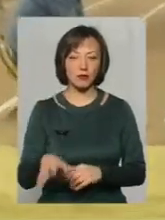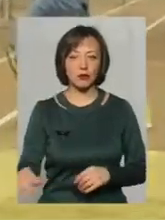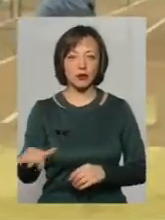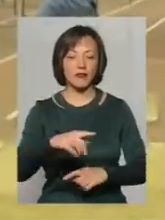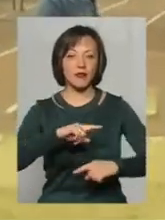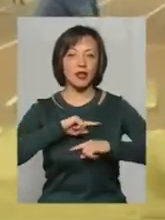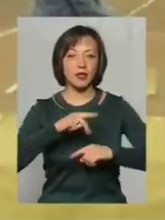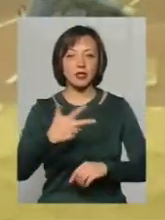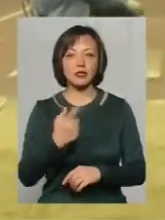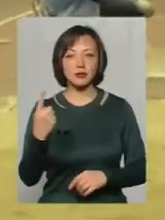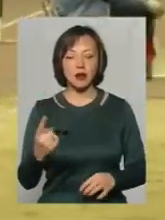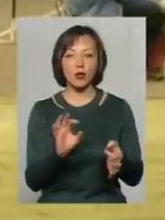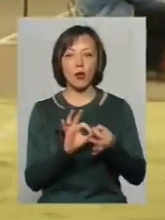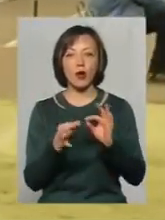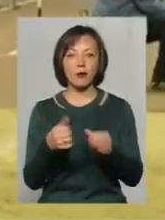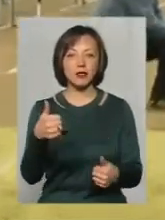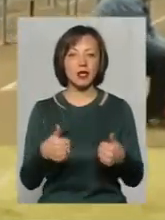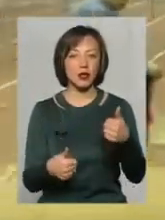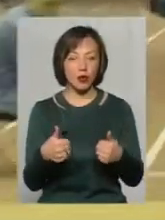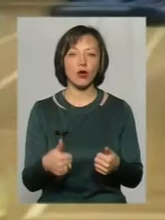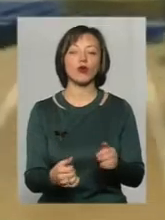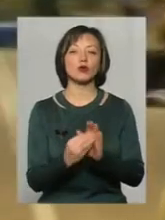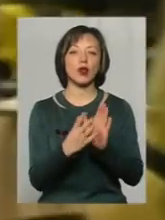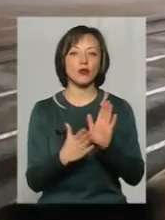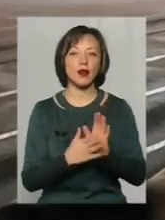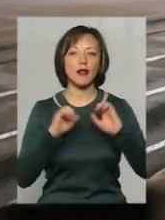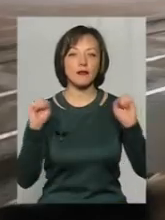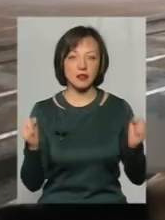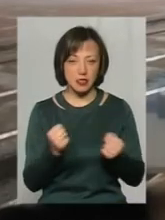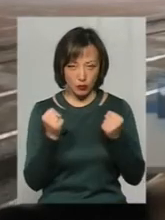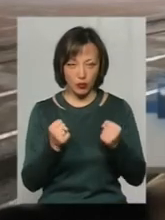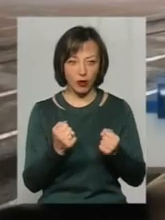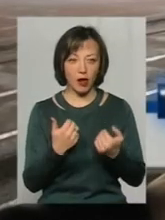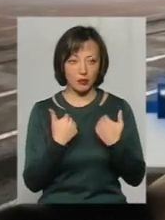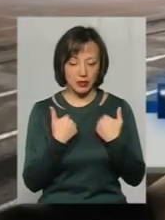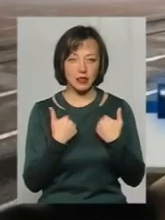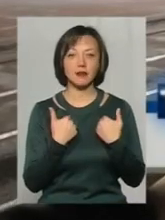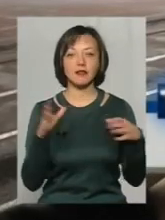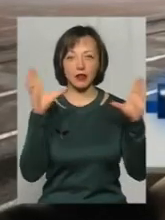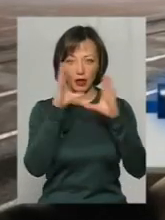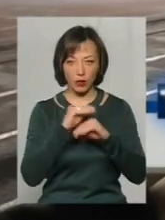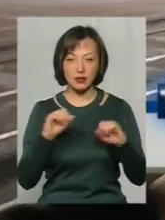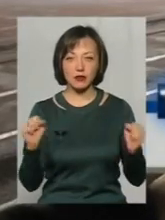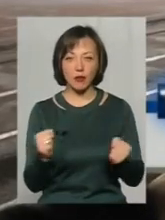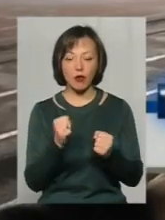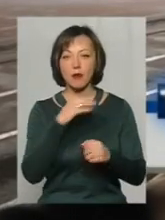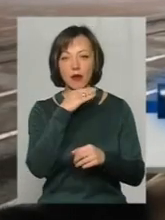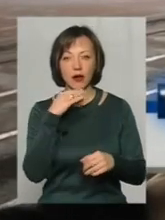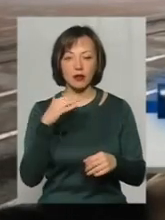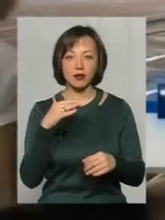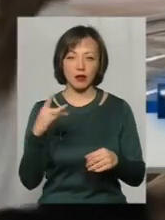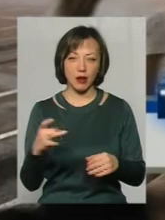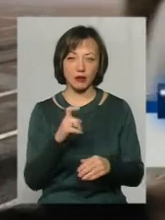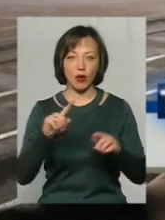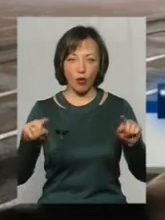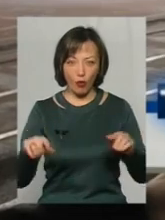фіналістка 31-х літніх Олімпійських ігор встановила взимку. Мені зимою вдалося оновити його неодноразово. Я